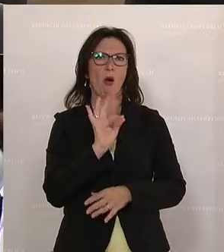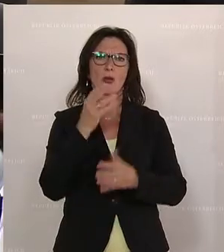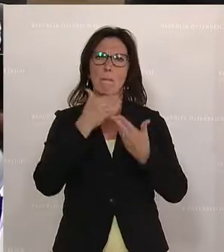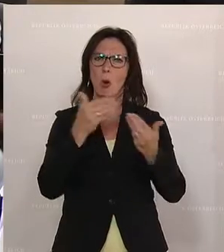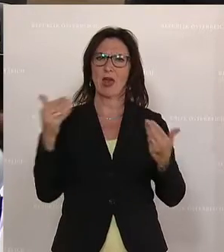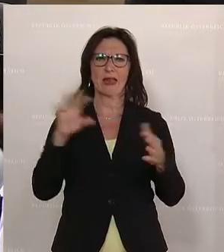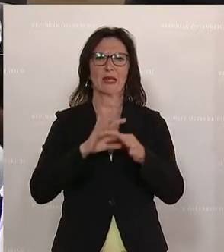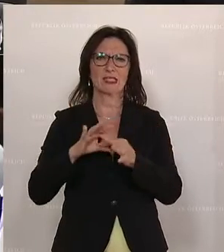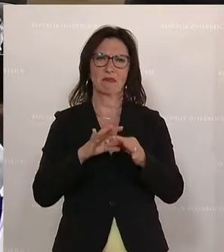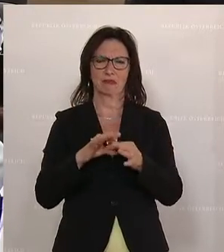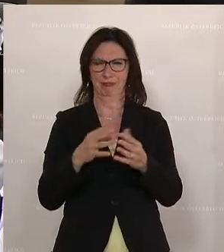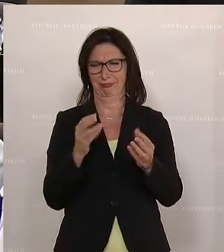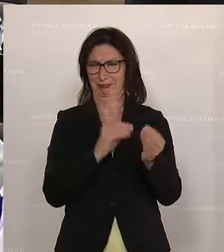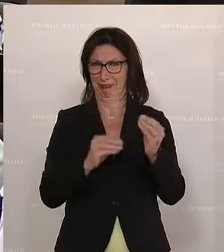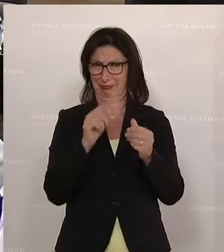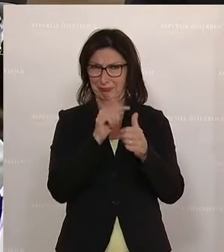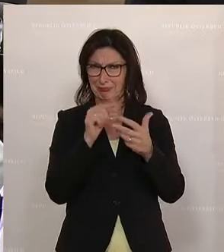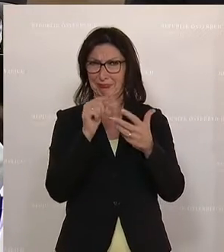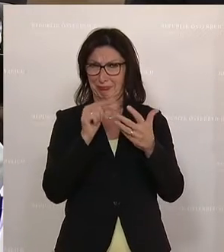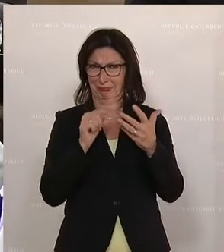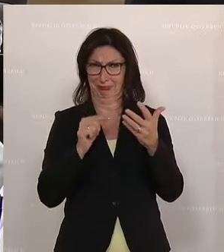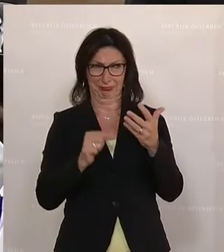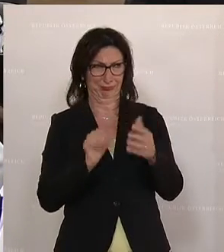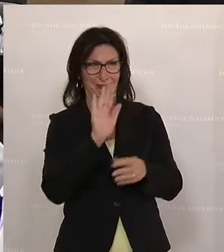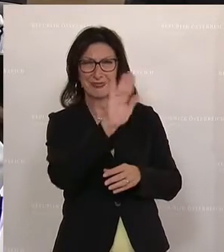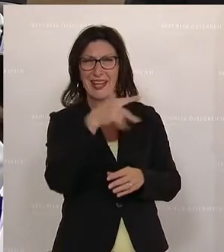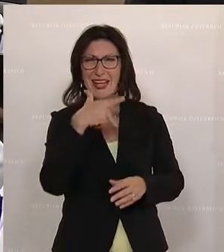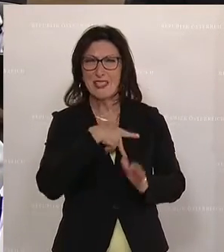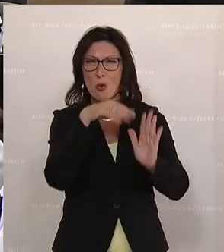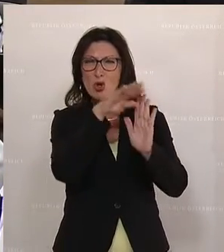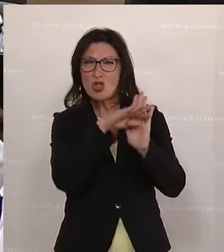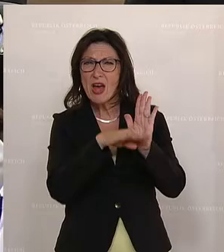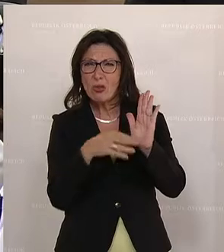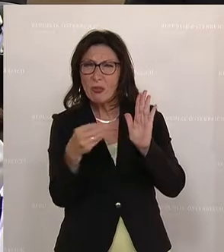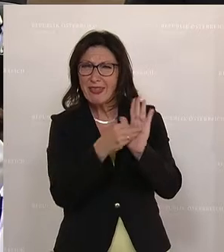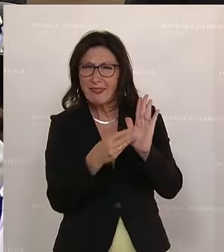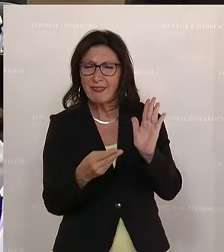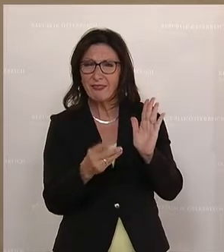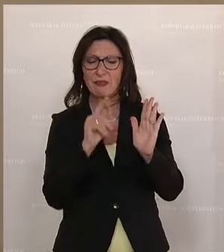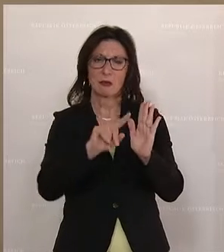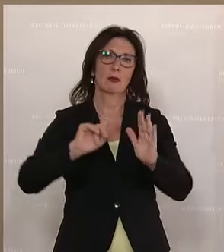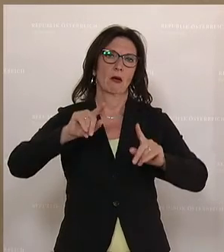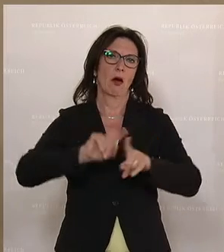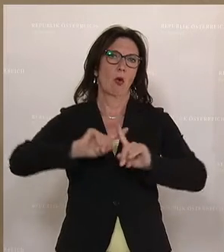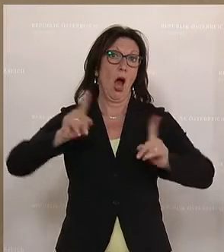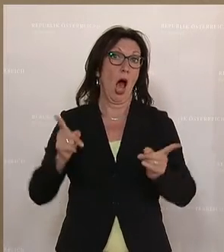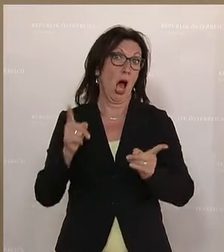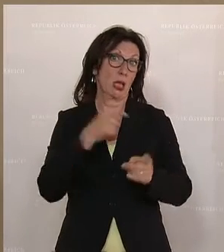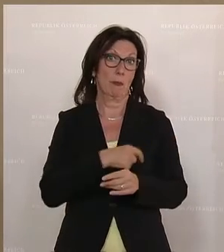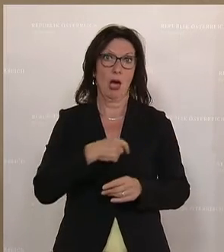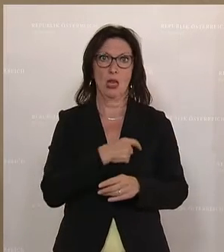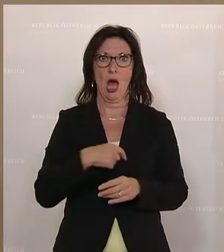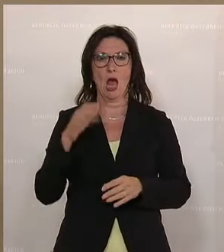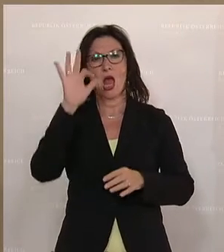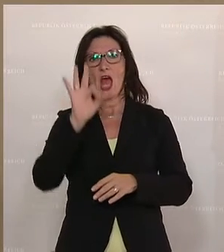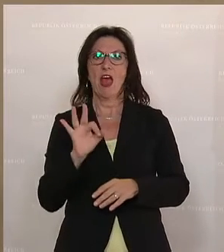Ich glaube nicht, dass das Vereine sind, die irgendwo in euren Statuten abgebildet sind. Und so geht es weiter auch bei anderen Parteien. FPÖ-Burgenländer in Not.